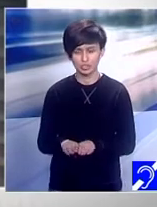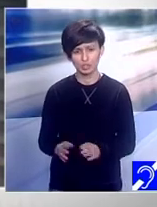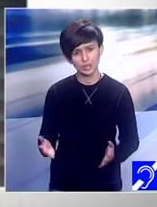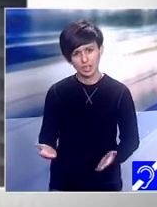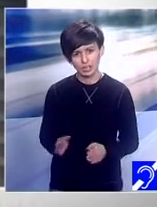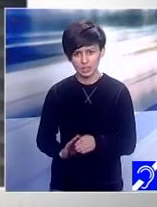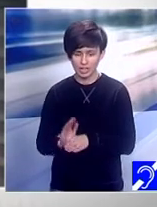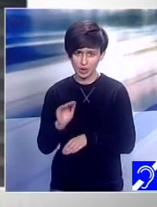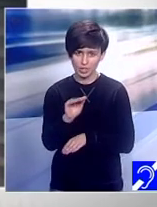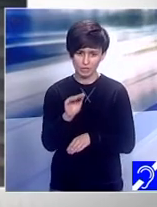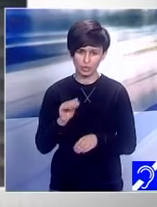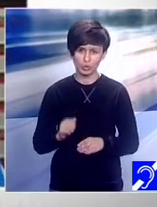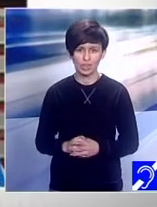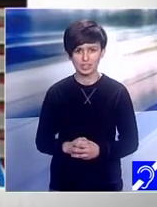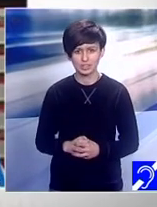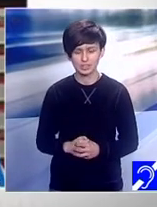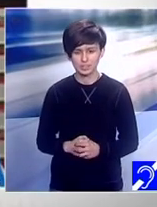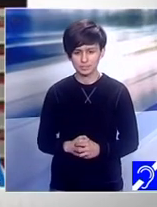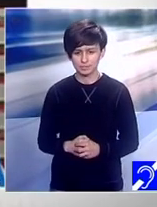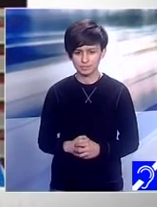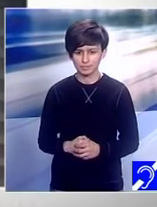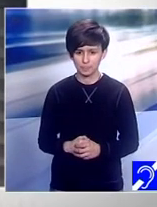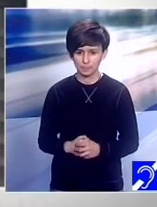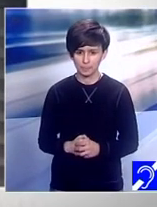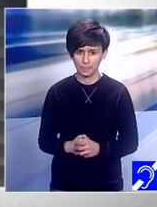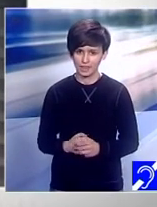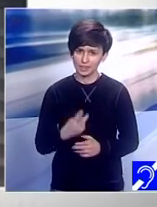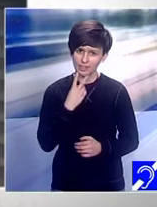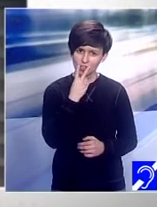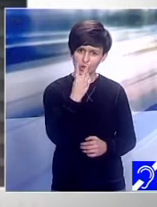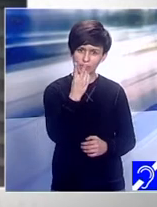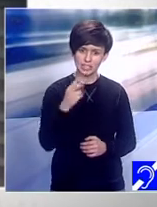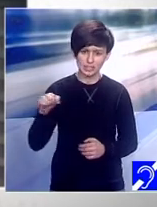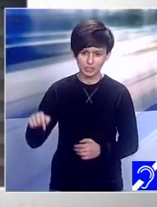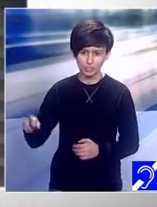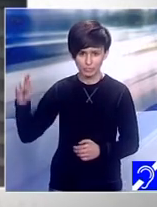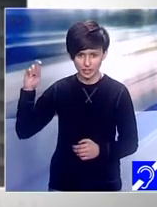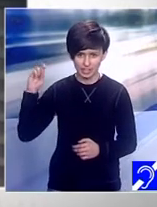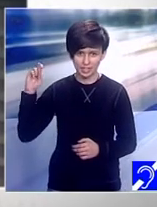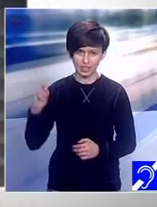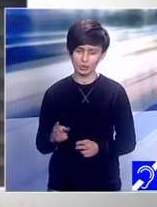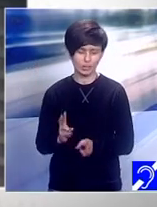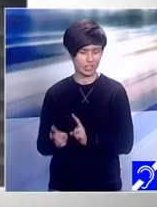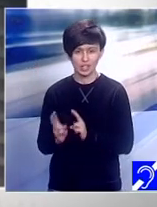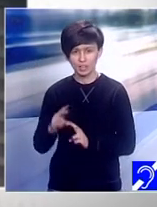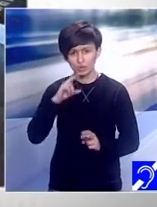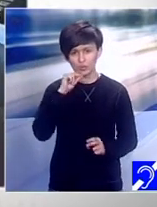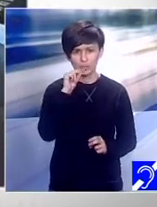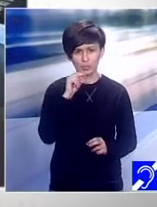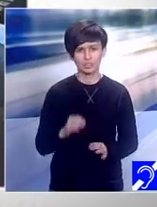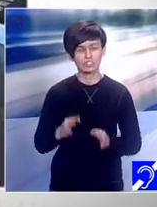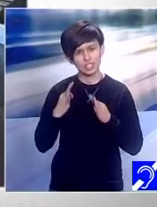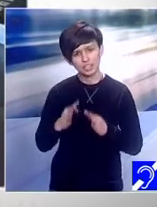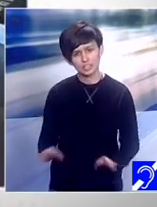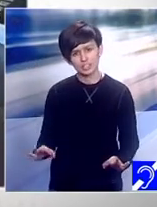lungul timpului. O vedeți pe Raluca cât de dezinvolt vorbește, cât de stăpână pe ea, cât de sigură pe